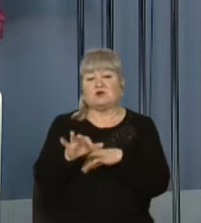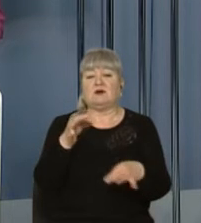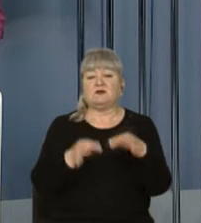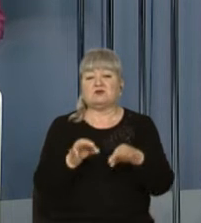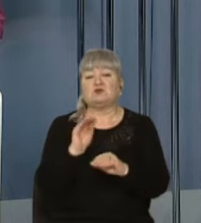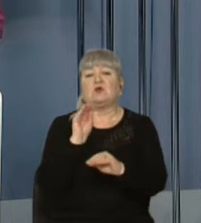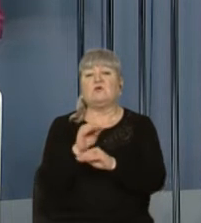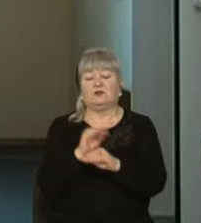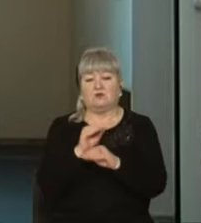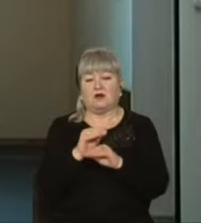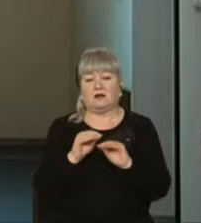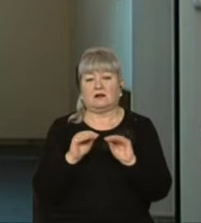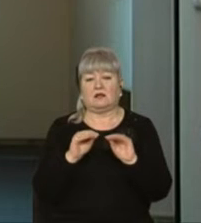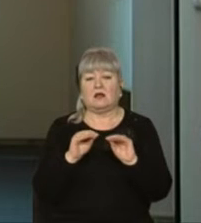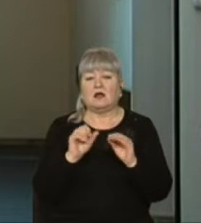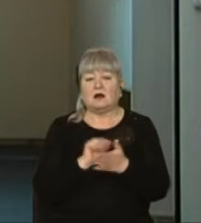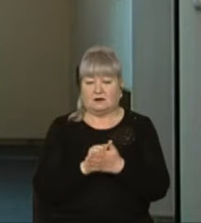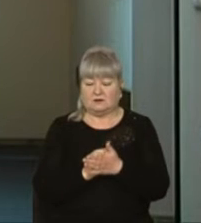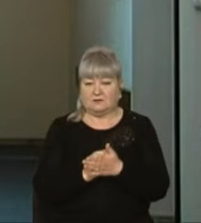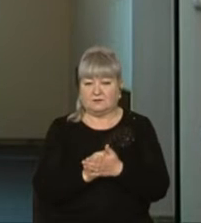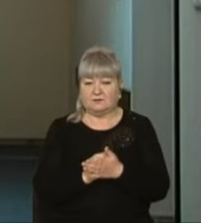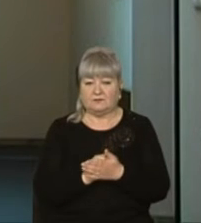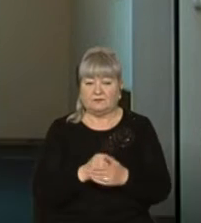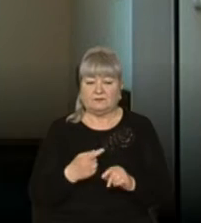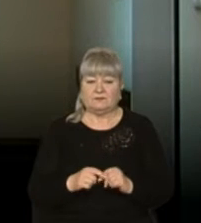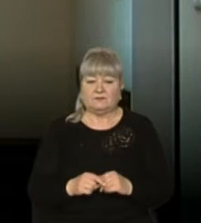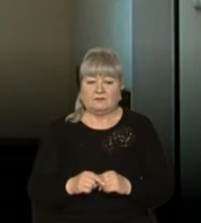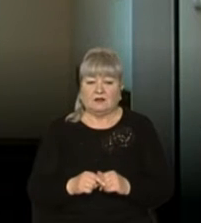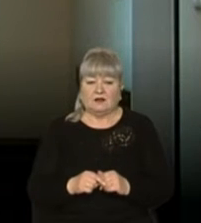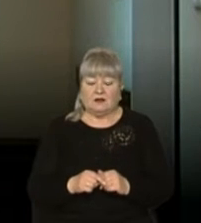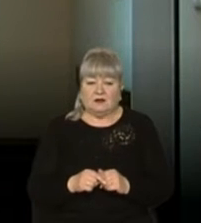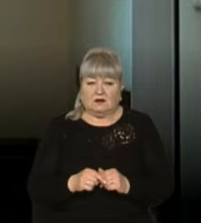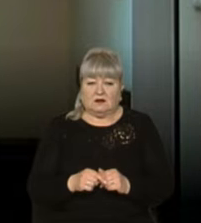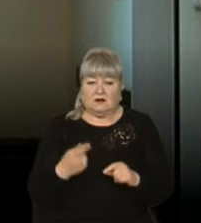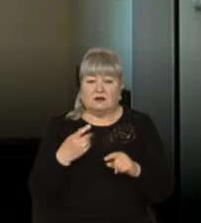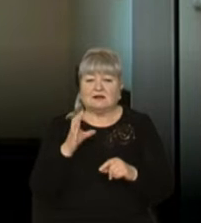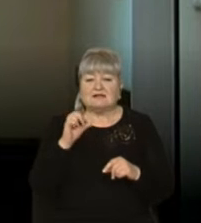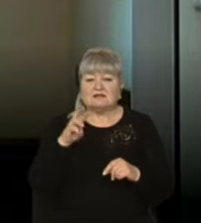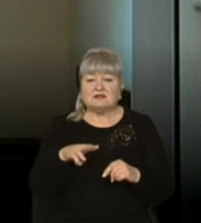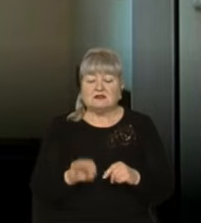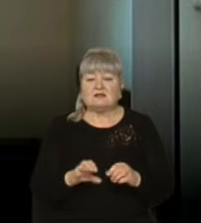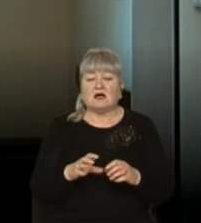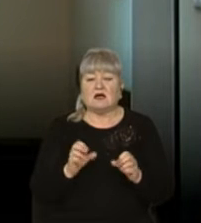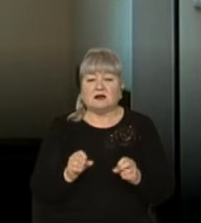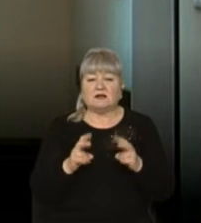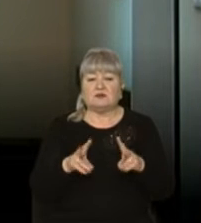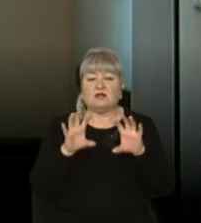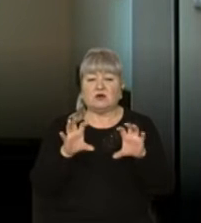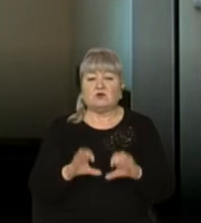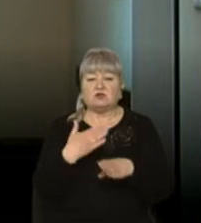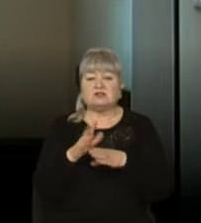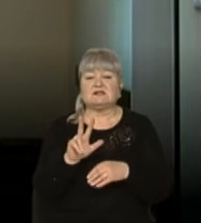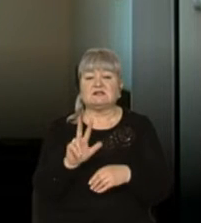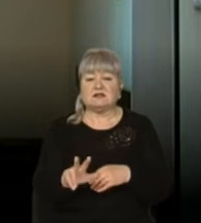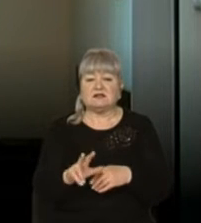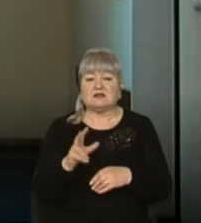обвинувальний акт. Даним особи інкримінується стаття Кримінального кодексу України, це частина 3 статті